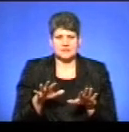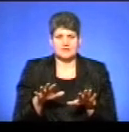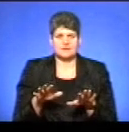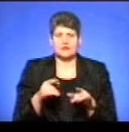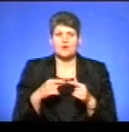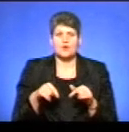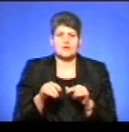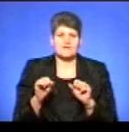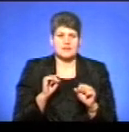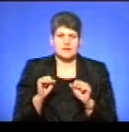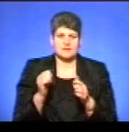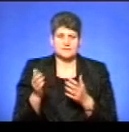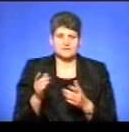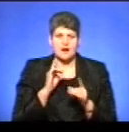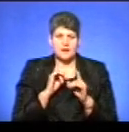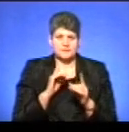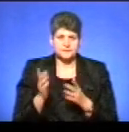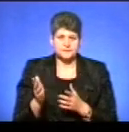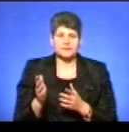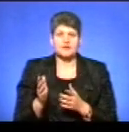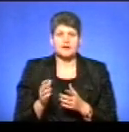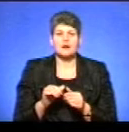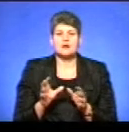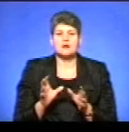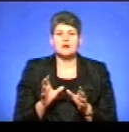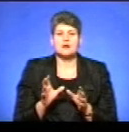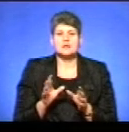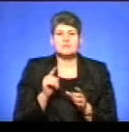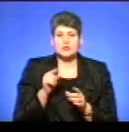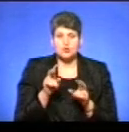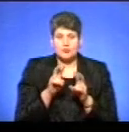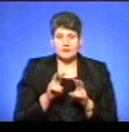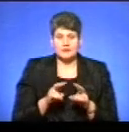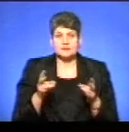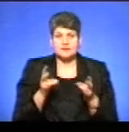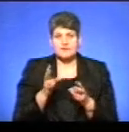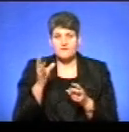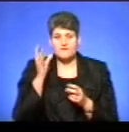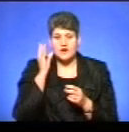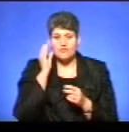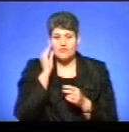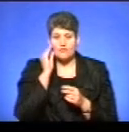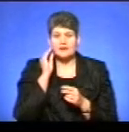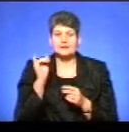органів влади, місцевих рад. Разом з тим, при такому аналізі варто врахувати,